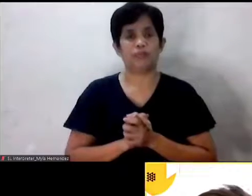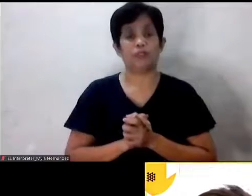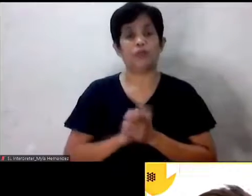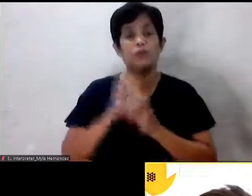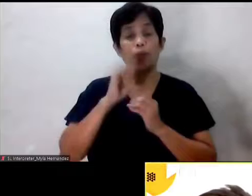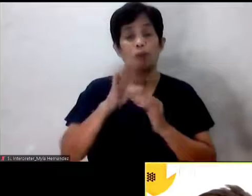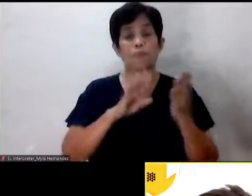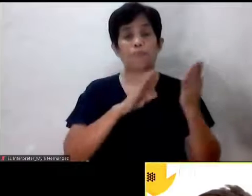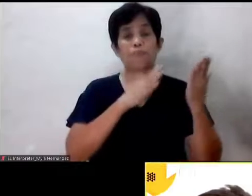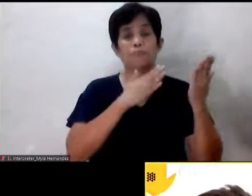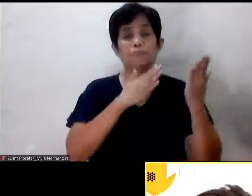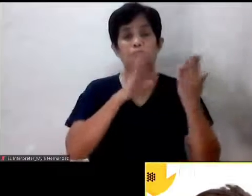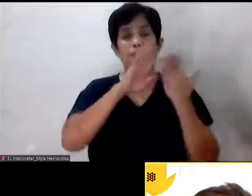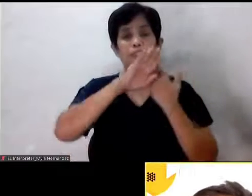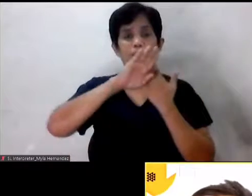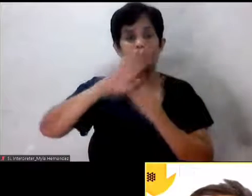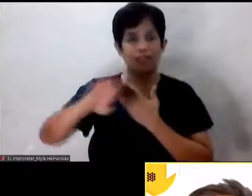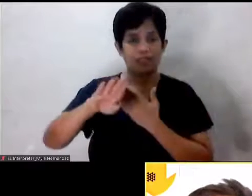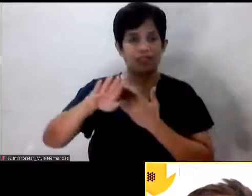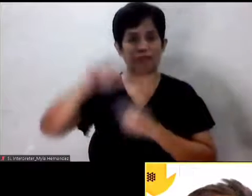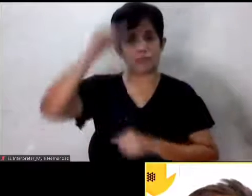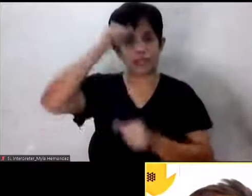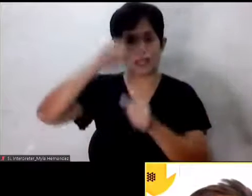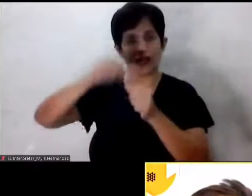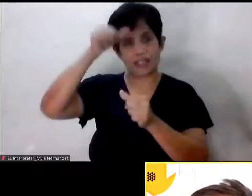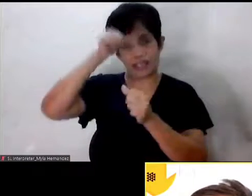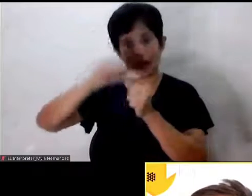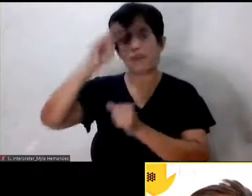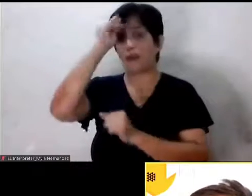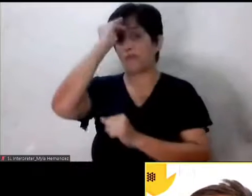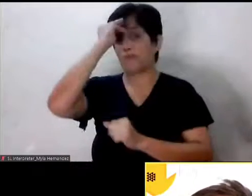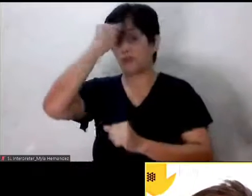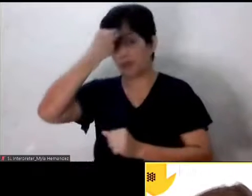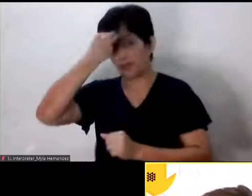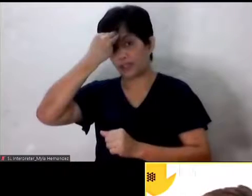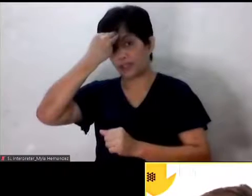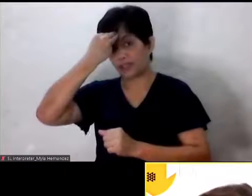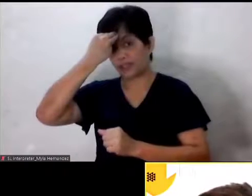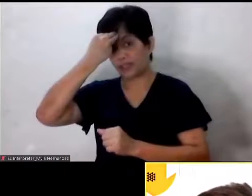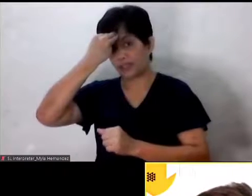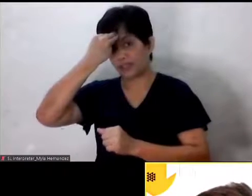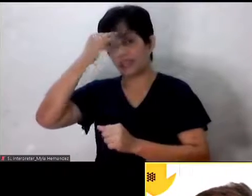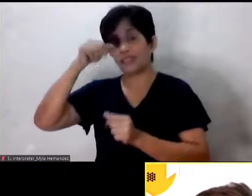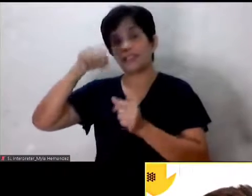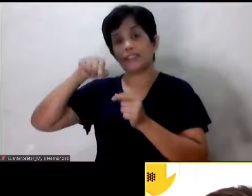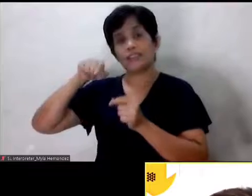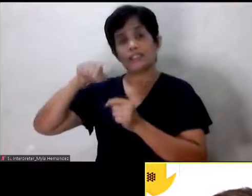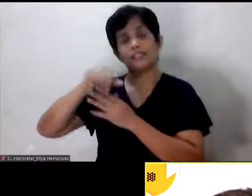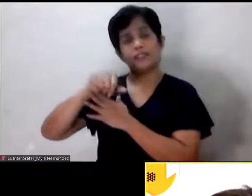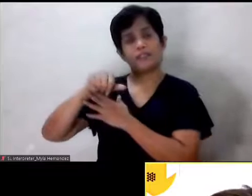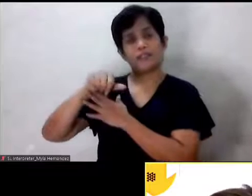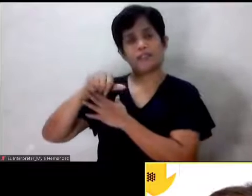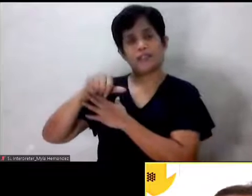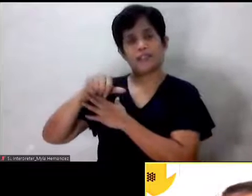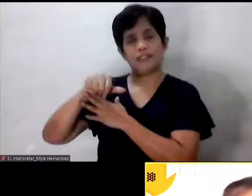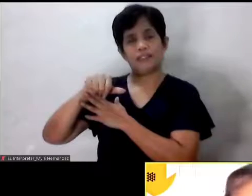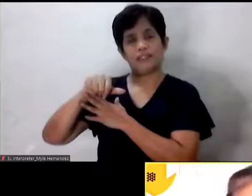Ibinabalik ng mga alaala ang mga alaala na binabalik ka. Ibinabalik ka.